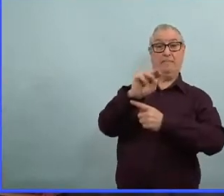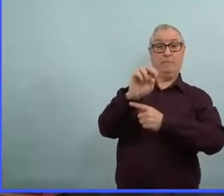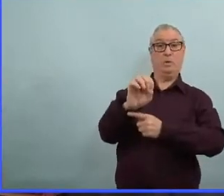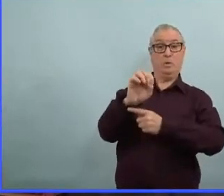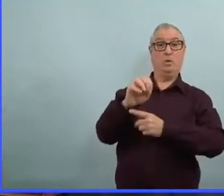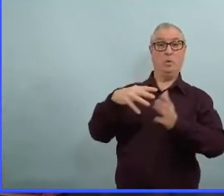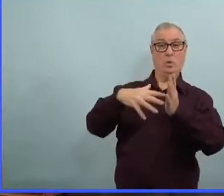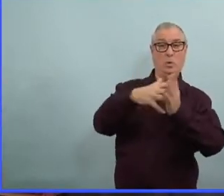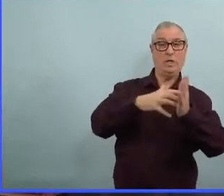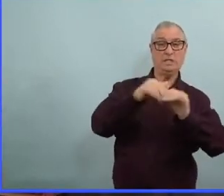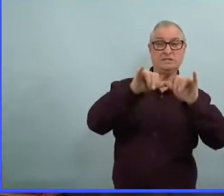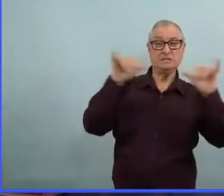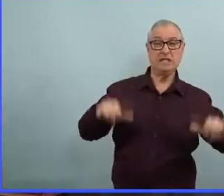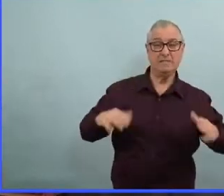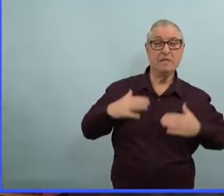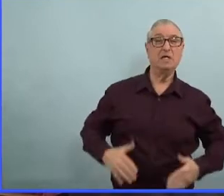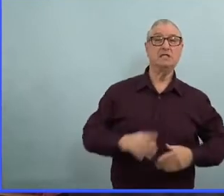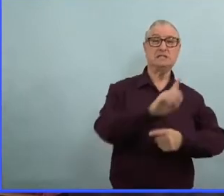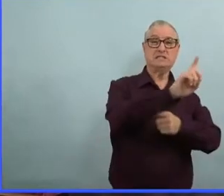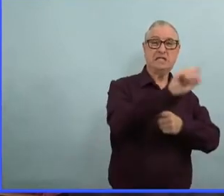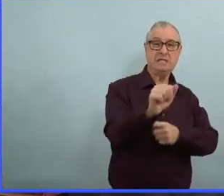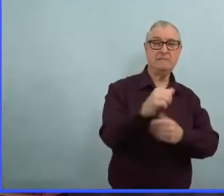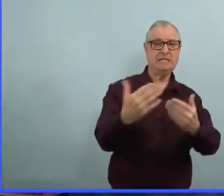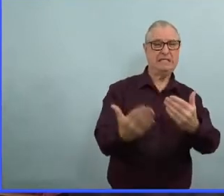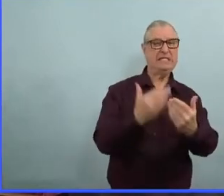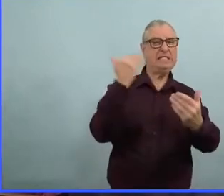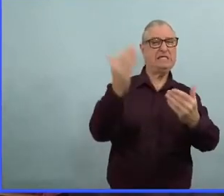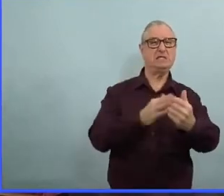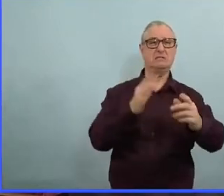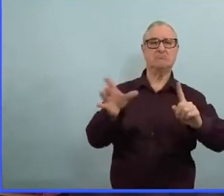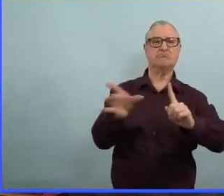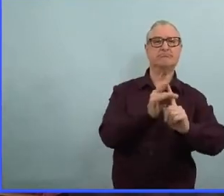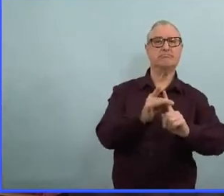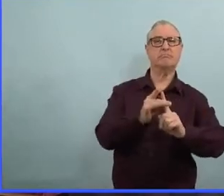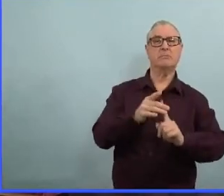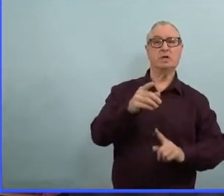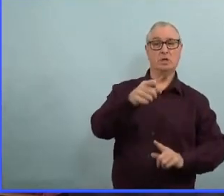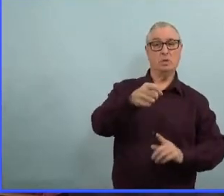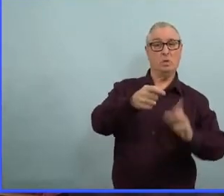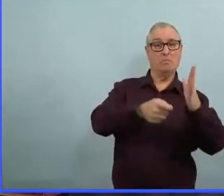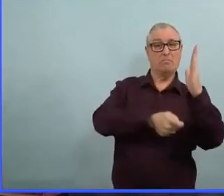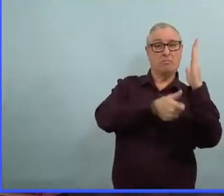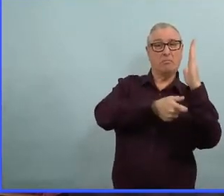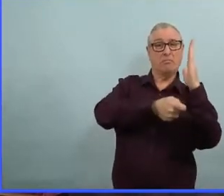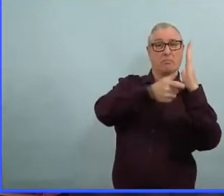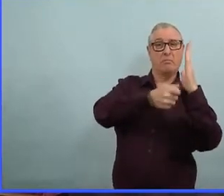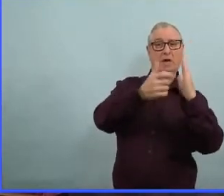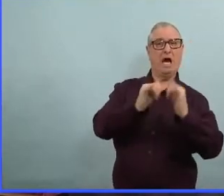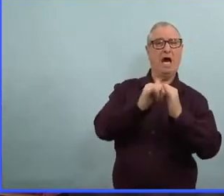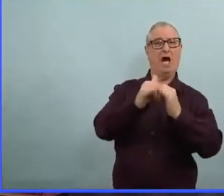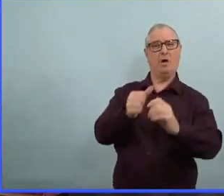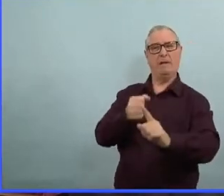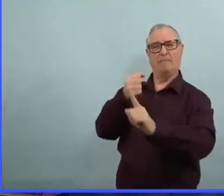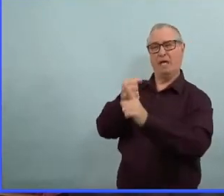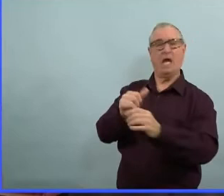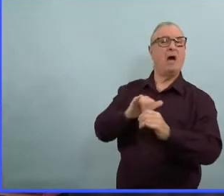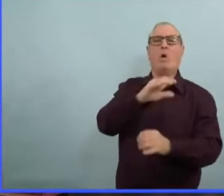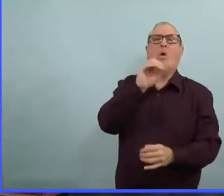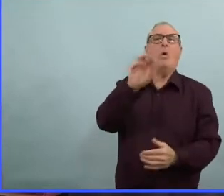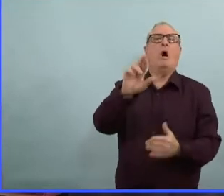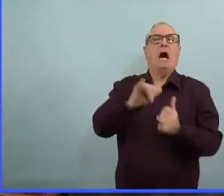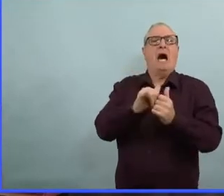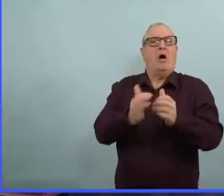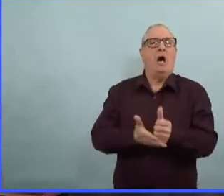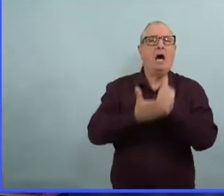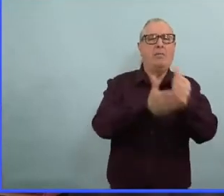? Je vous dirais que nous avons eu des restrictions pour aider, des restrictions qui sont en place. Ça aide avec notre hospitalisation.